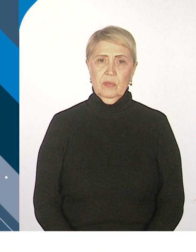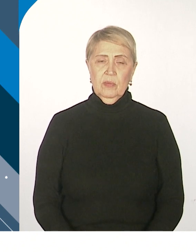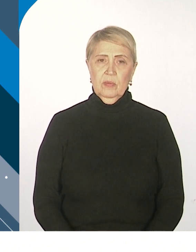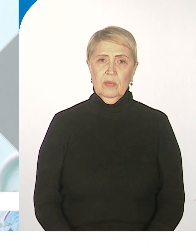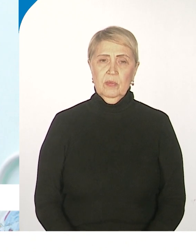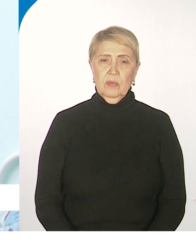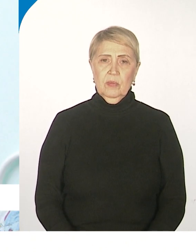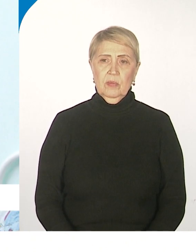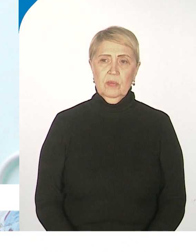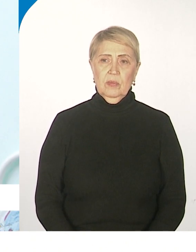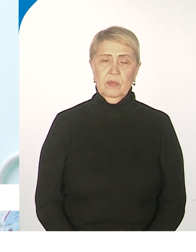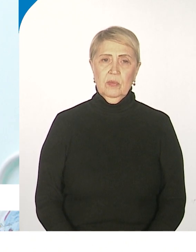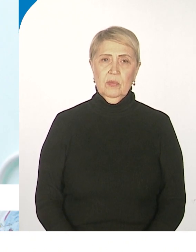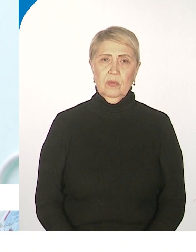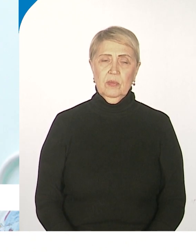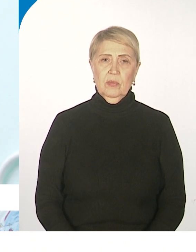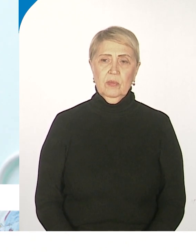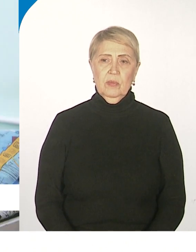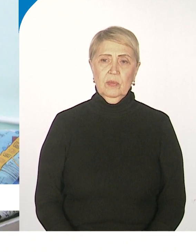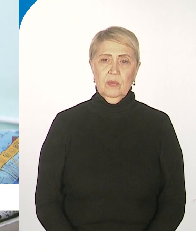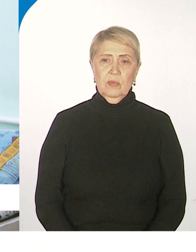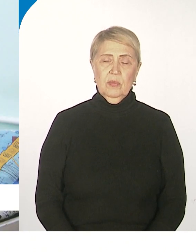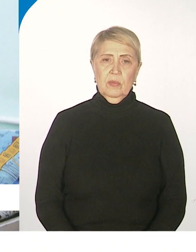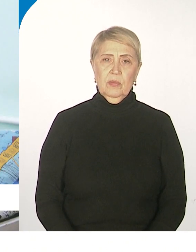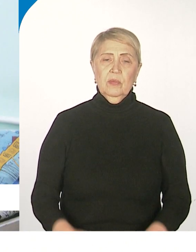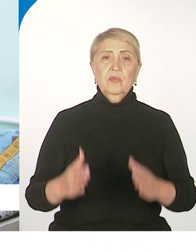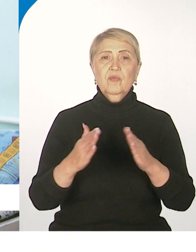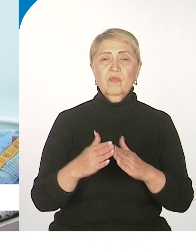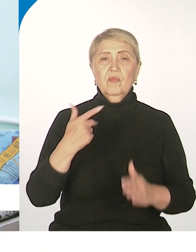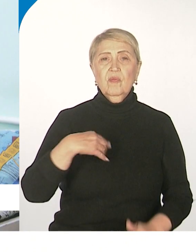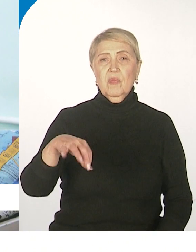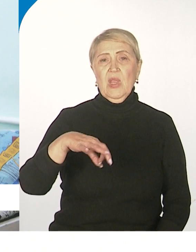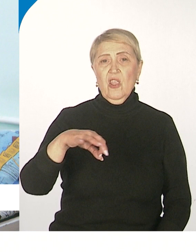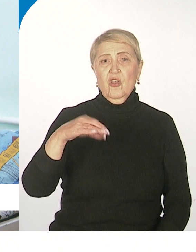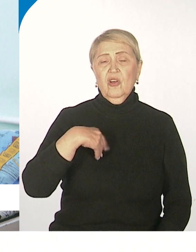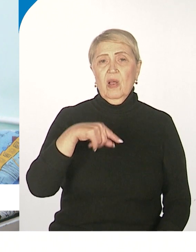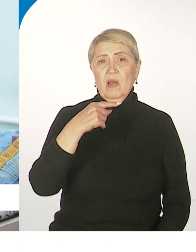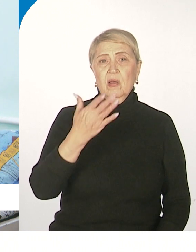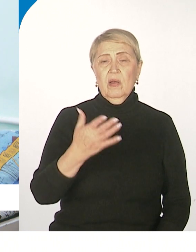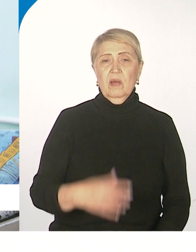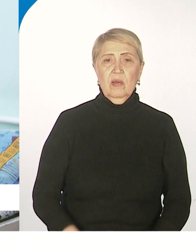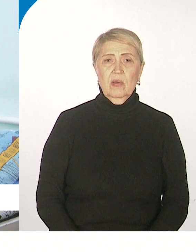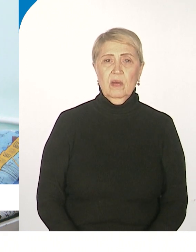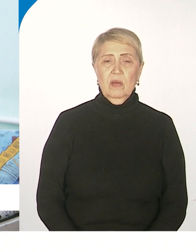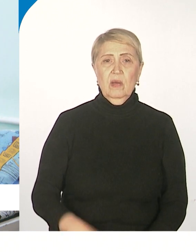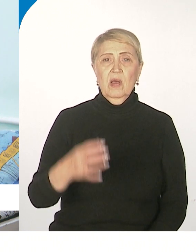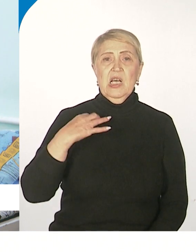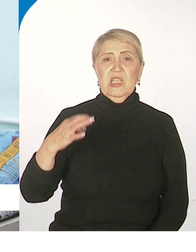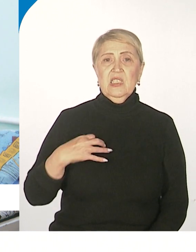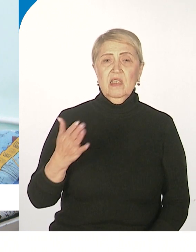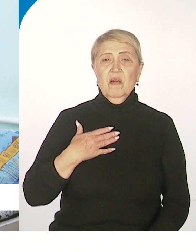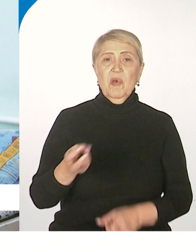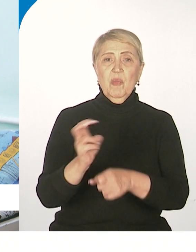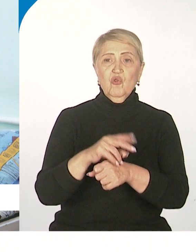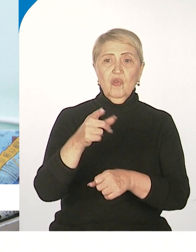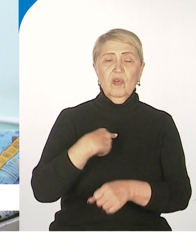Ну, что я считаю, дома лишнее уже. Сын ко мне почти с больницы пришёл, я его почти не видела. У внук